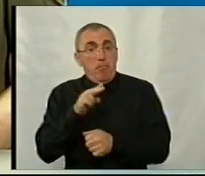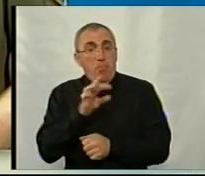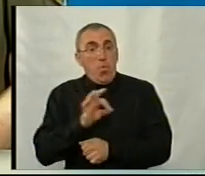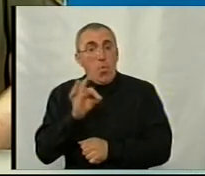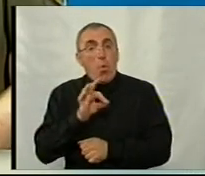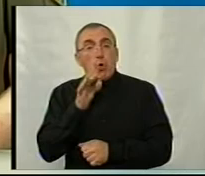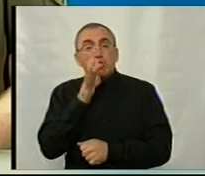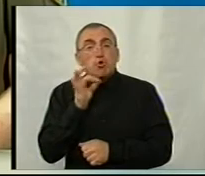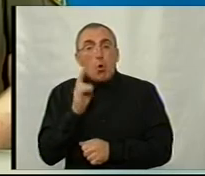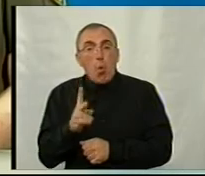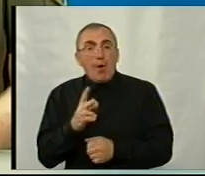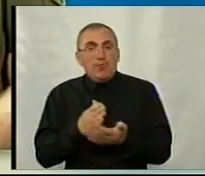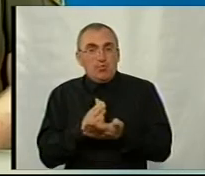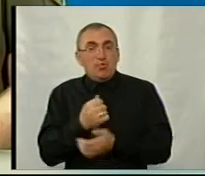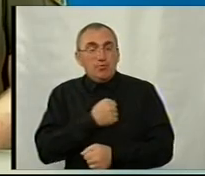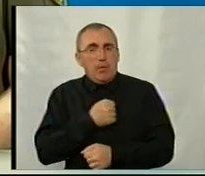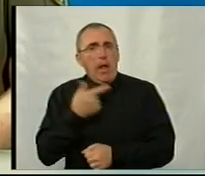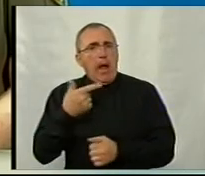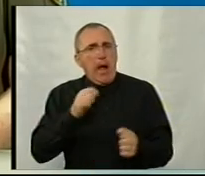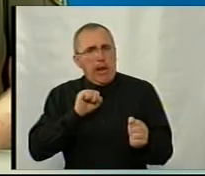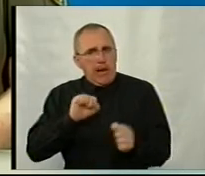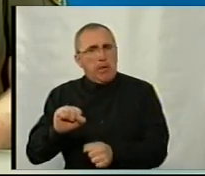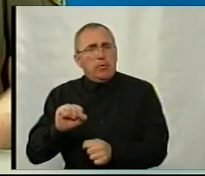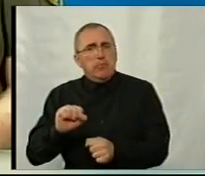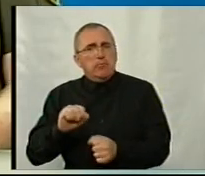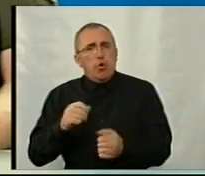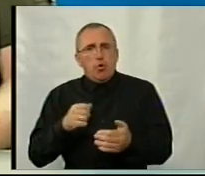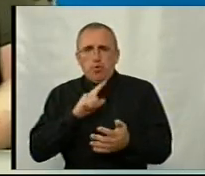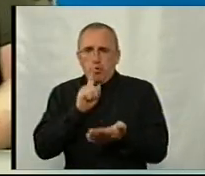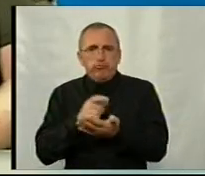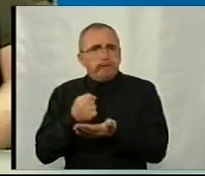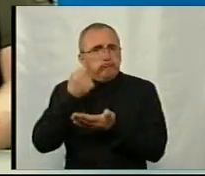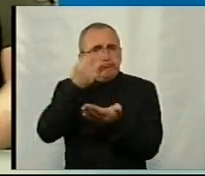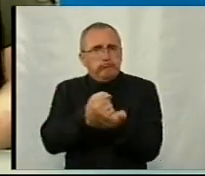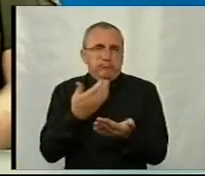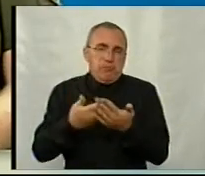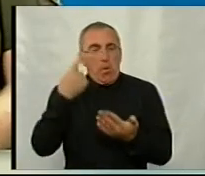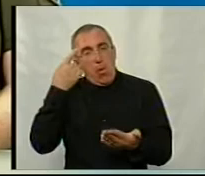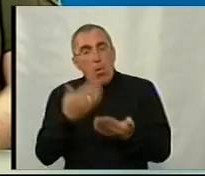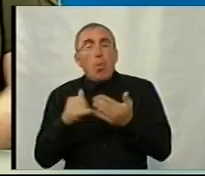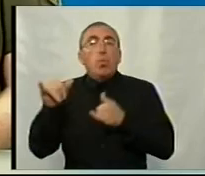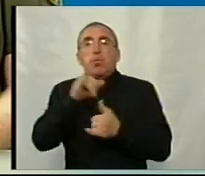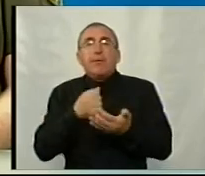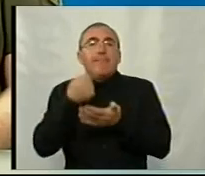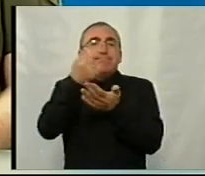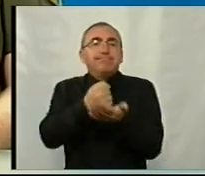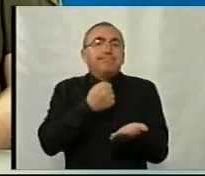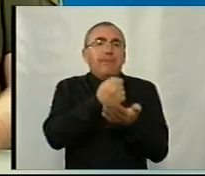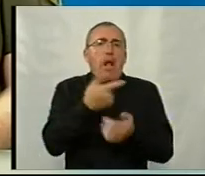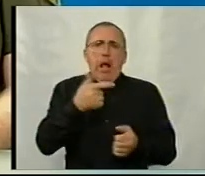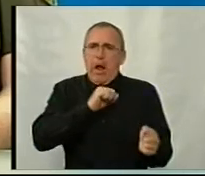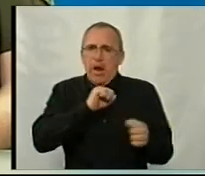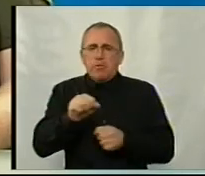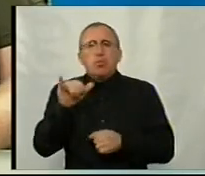строкову військову службу ми маємо гарантовано, те, що ми маємо поставити. Якщо там орієнтовано і куди поставити, то тут ми гарантовано